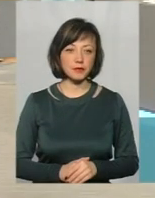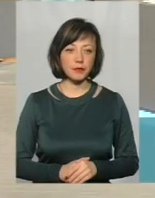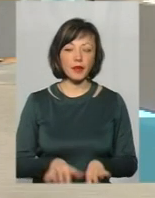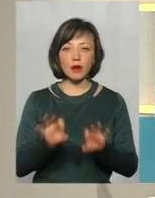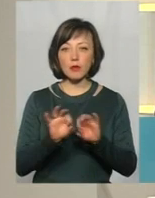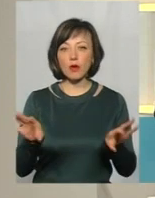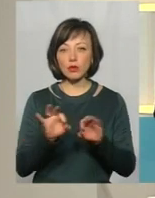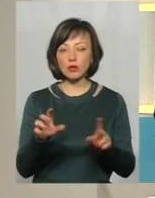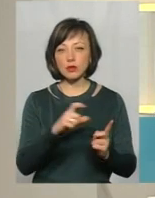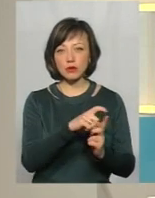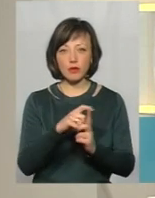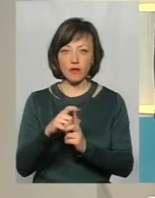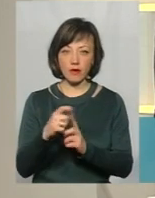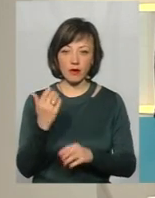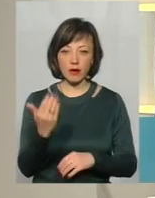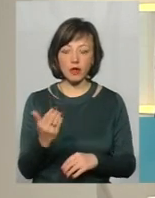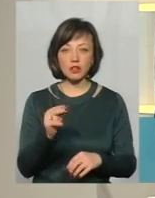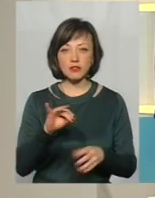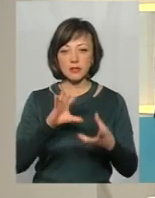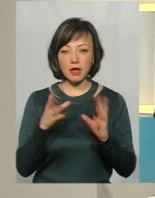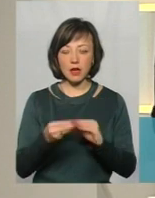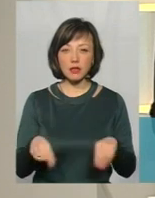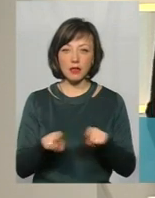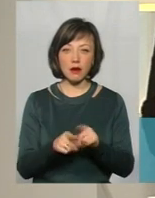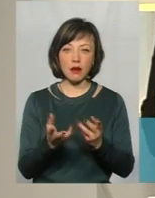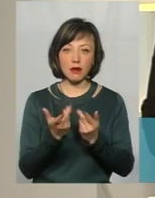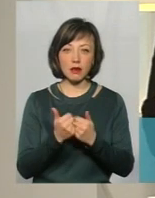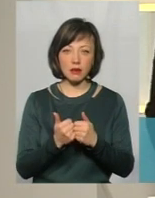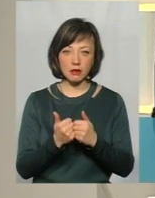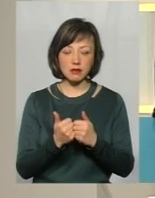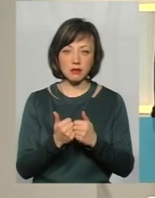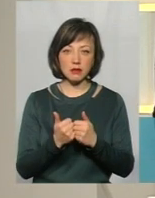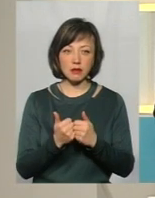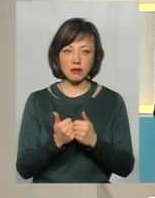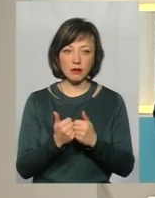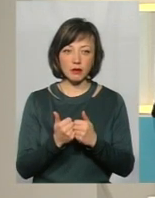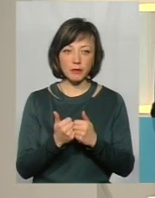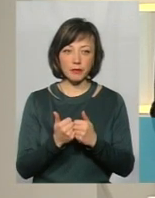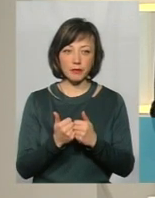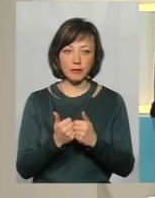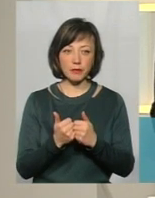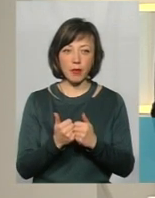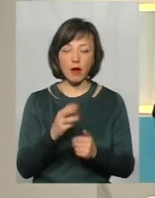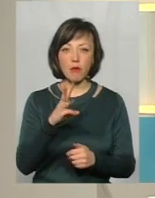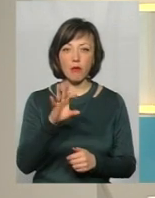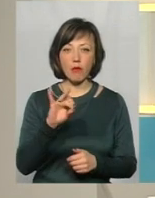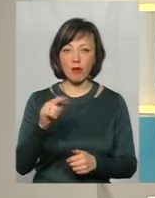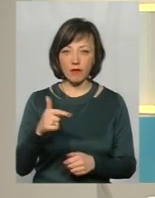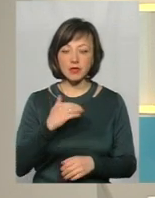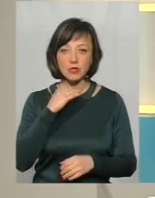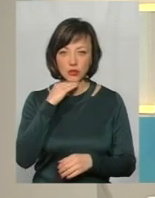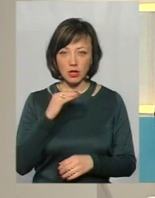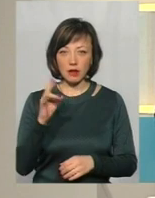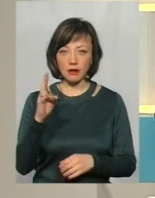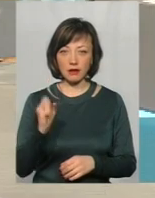прокоментуєте слова пані Наталі, чи взагалі така кількість, буду говорити, традиційно моргів вистачає